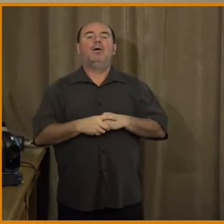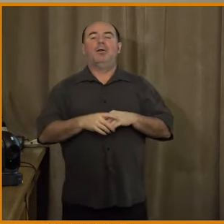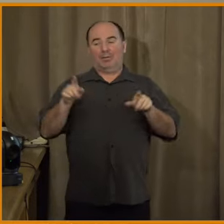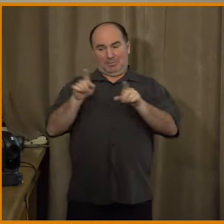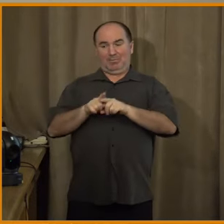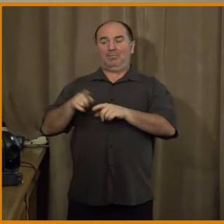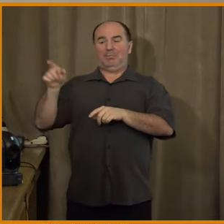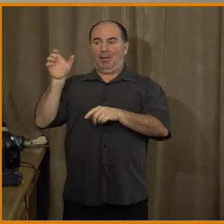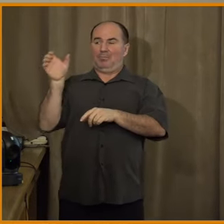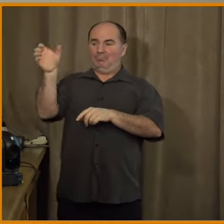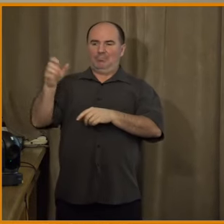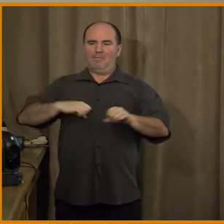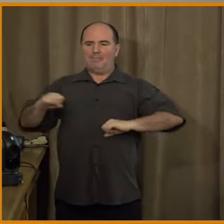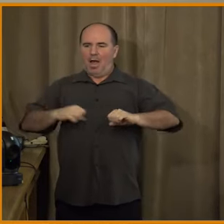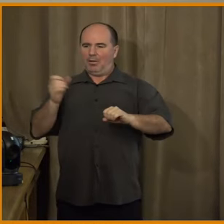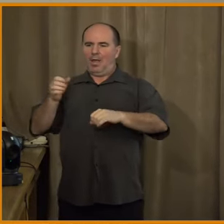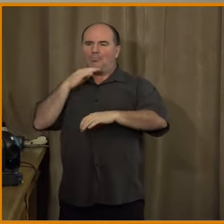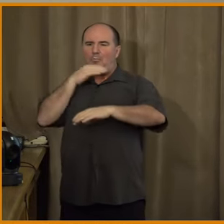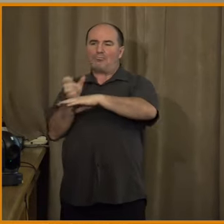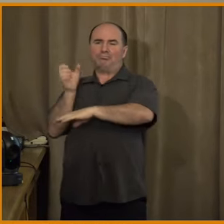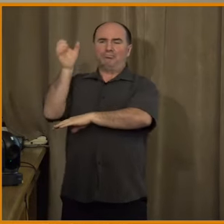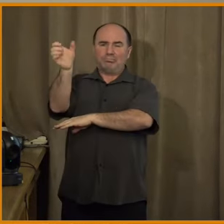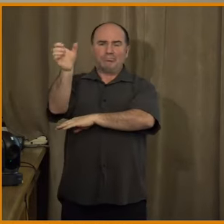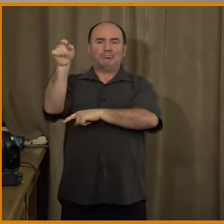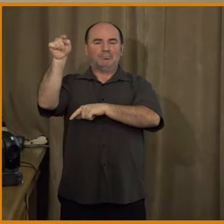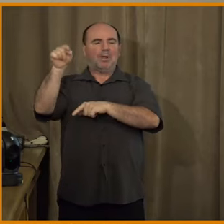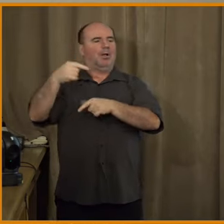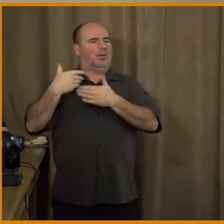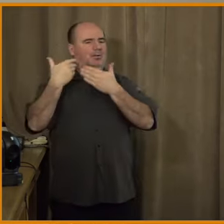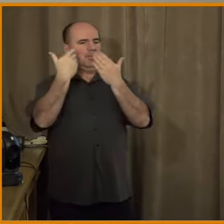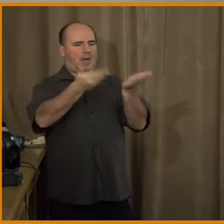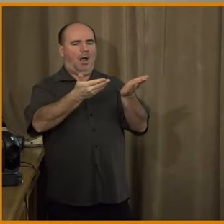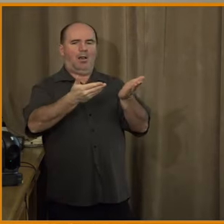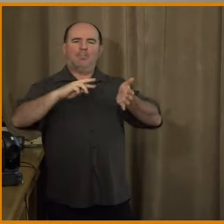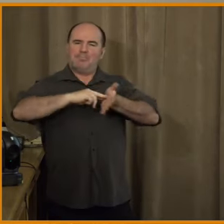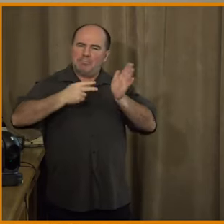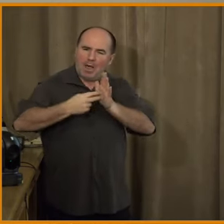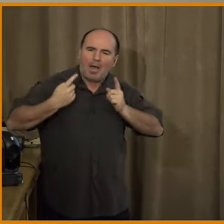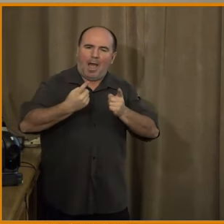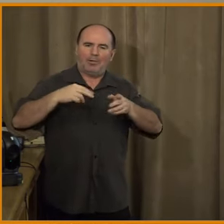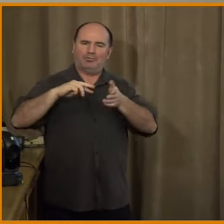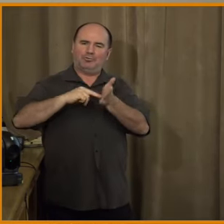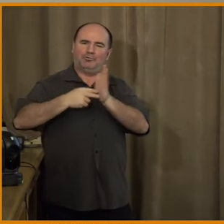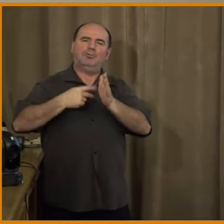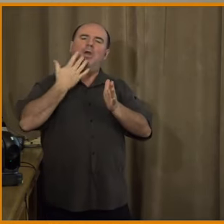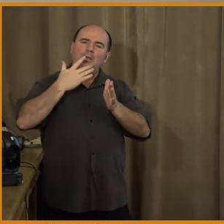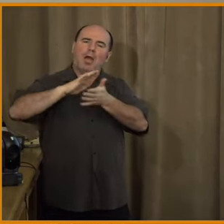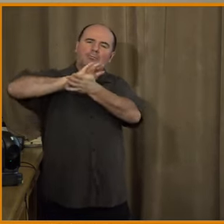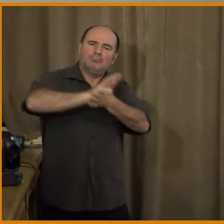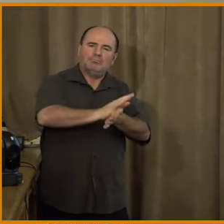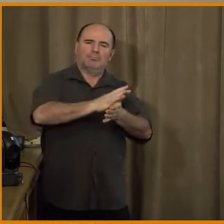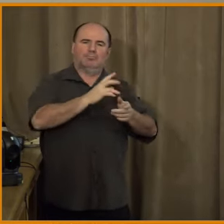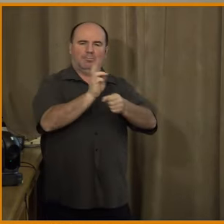Ten odprezentoval ten akční plán, který my jsme dost analizovali. Jež byl poměrně